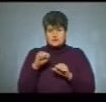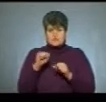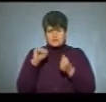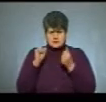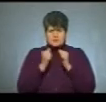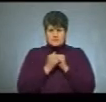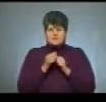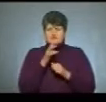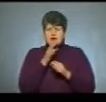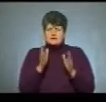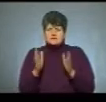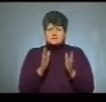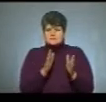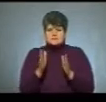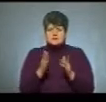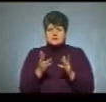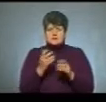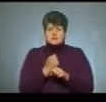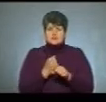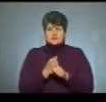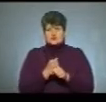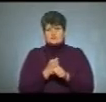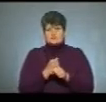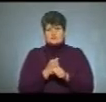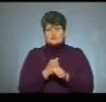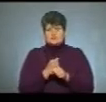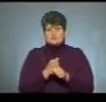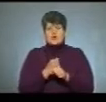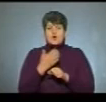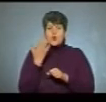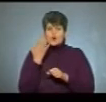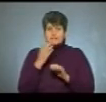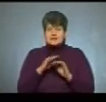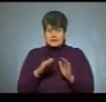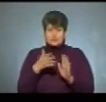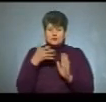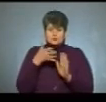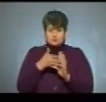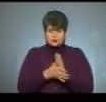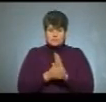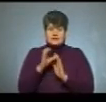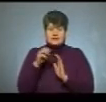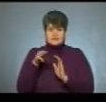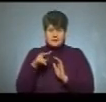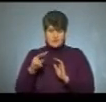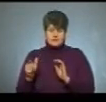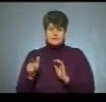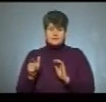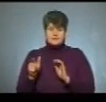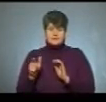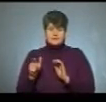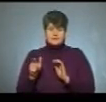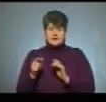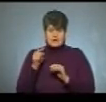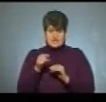яких часових межах, у якій стильовій течії працює письменник. Коли діти орієнтуються в стильових течіях і у